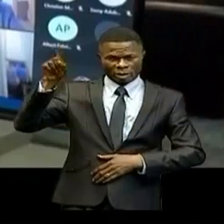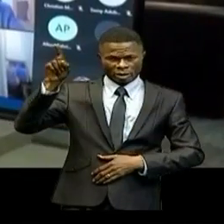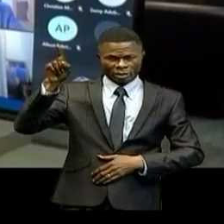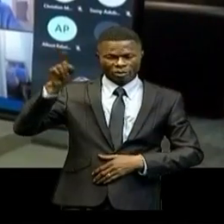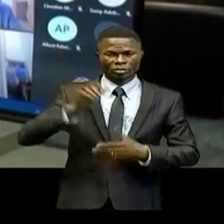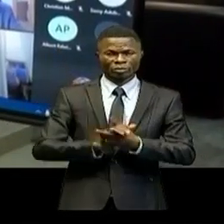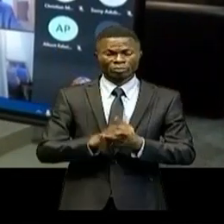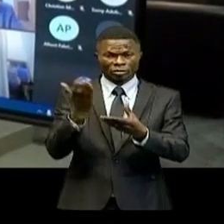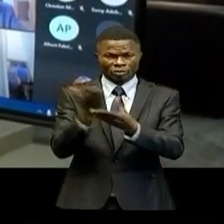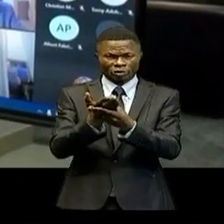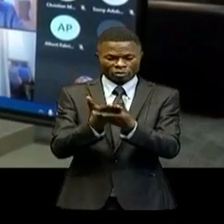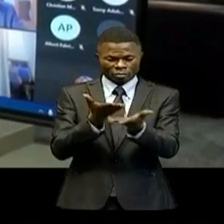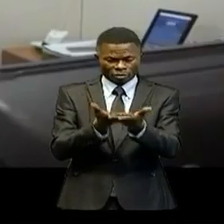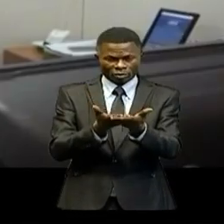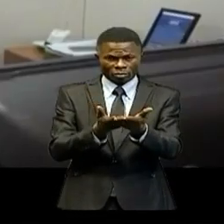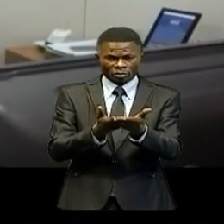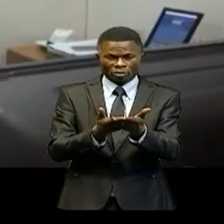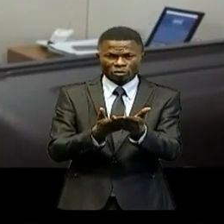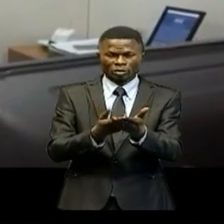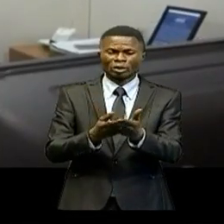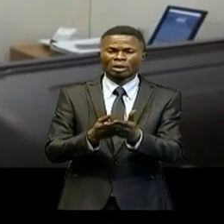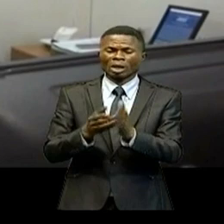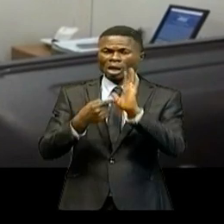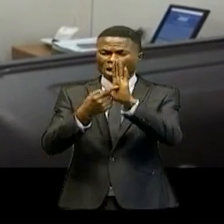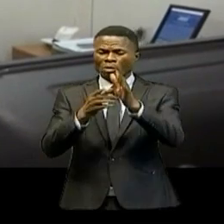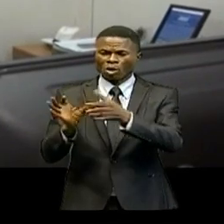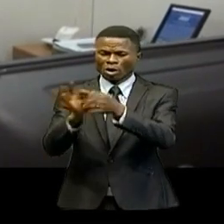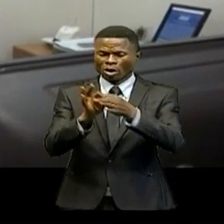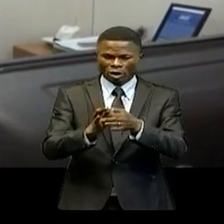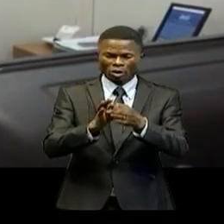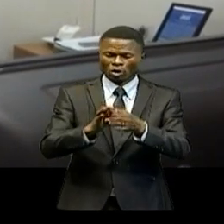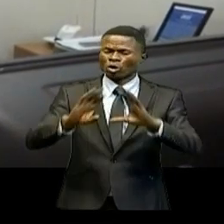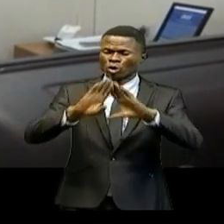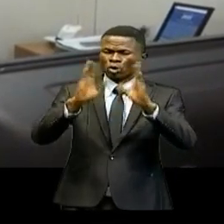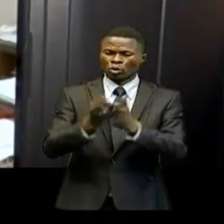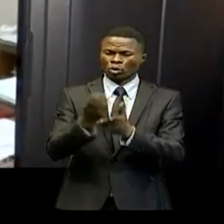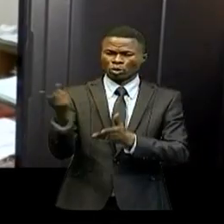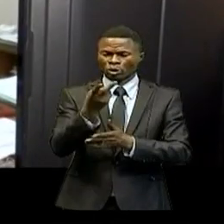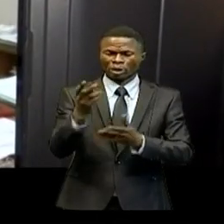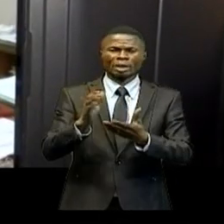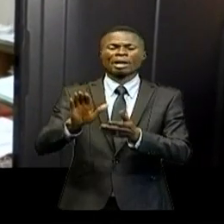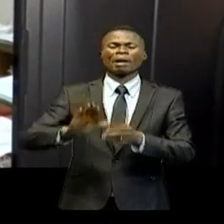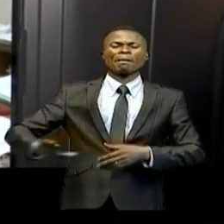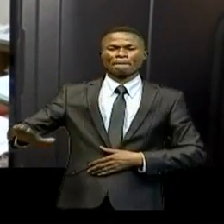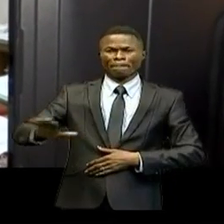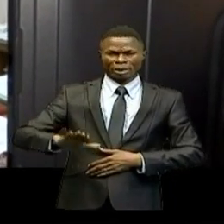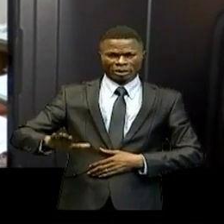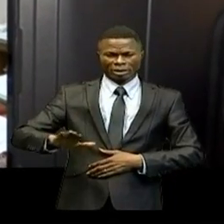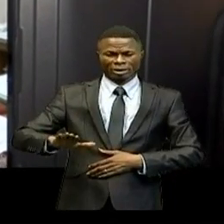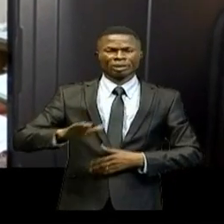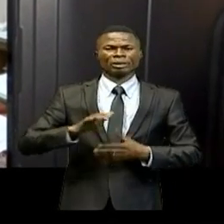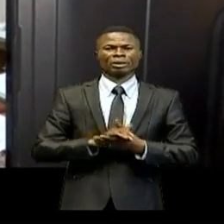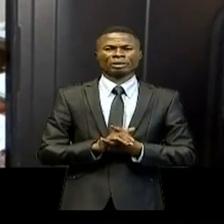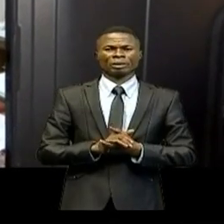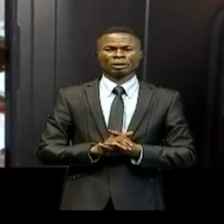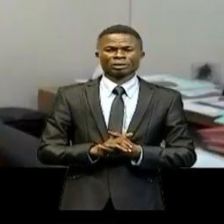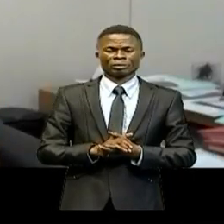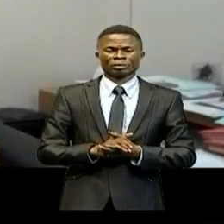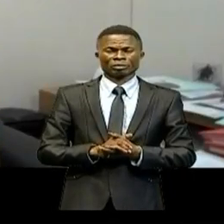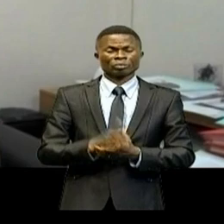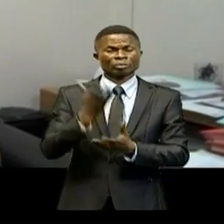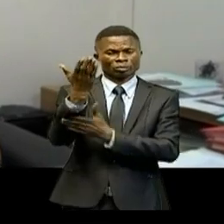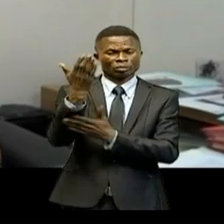Ces documents dressent le cadre d'une collaboration gagnant-gagnant entre les deux parties. Suivant les